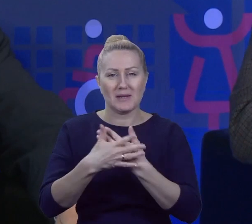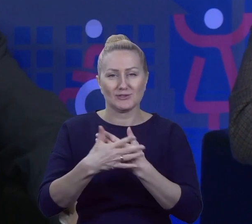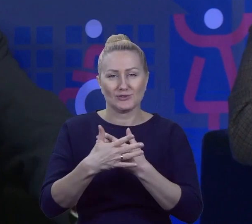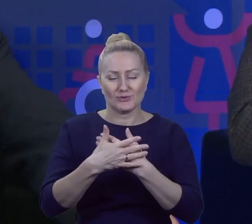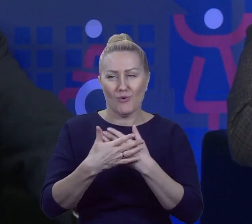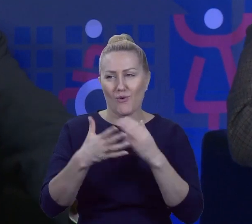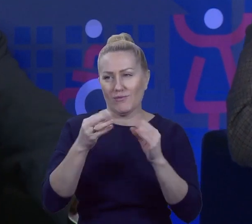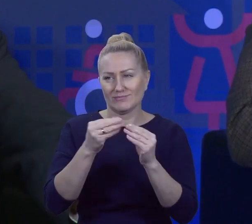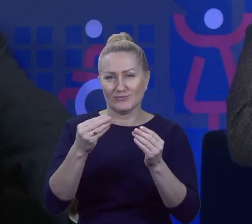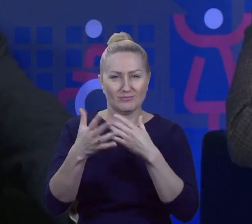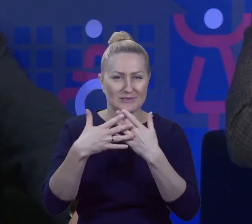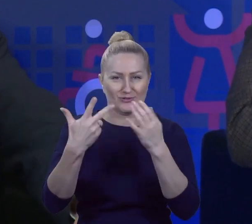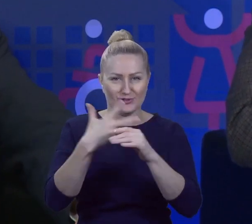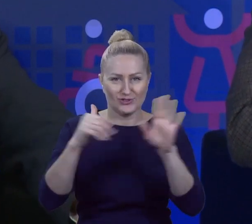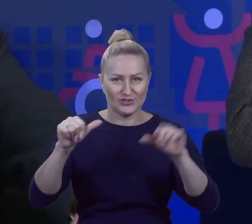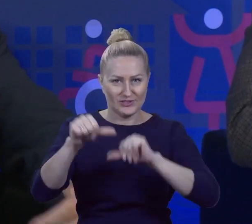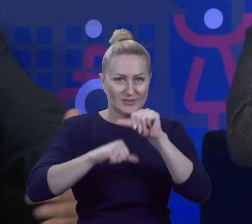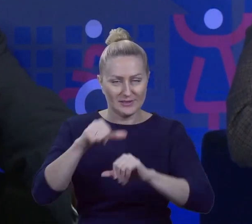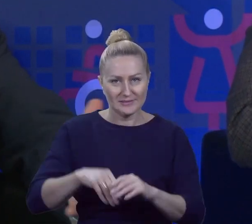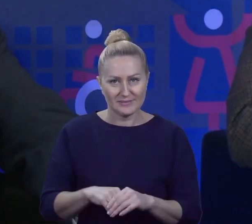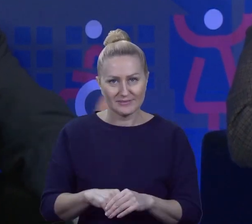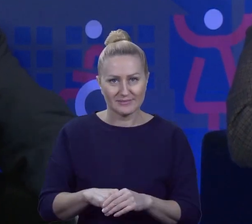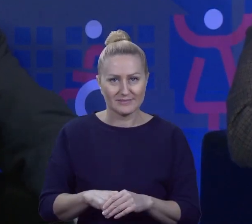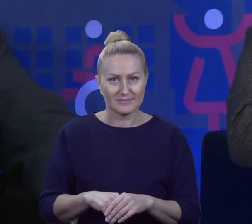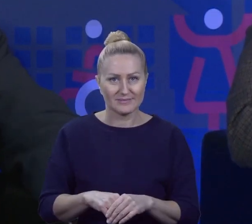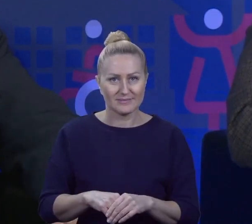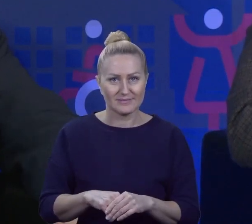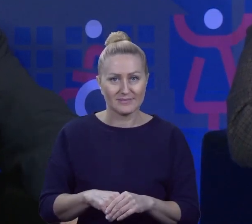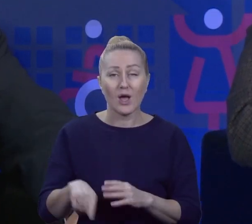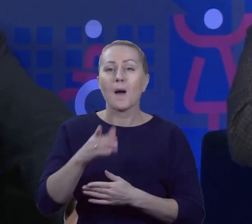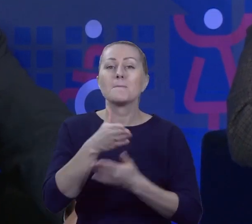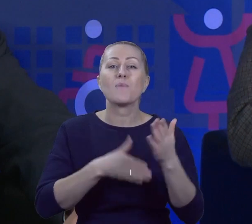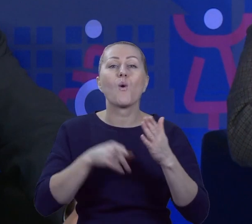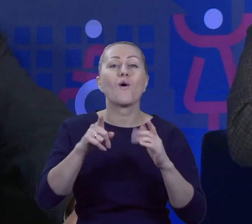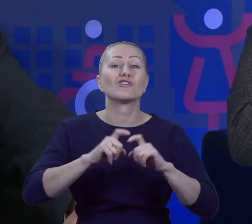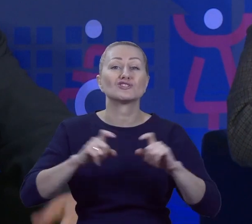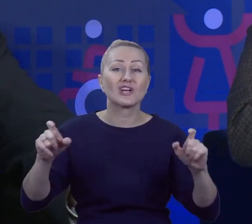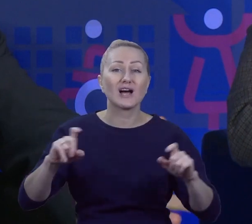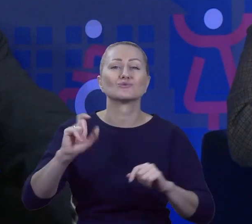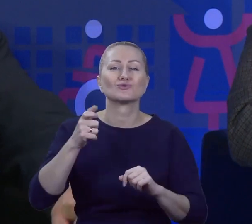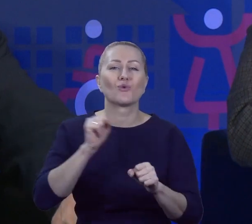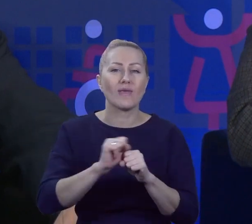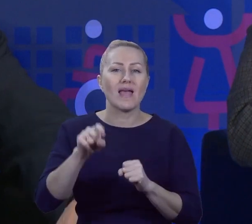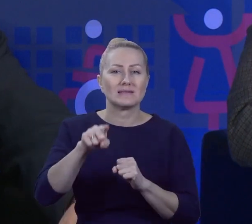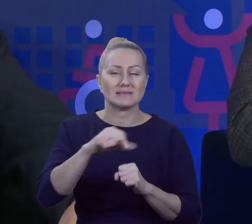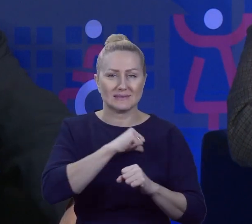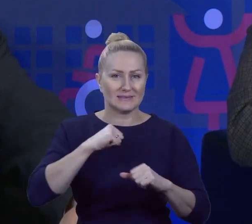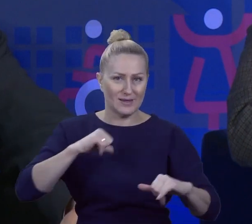to daje prawie 36. Czyli połowę tego czasu, kiedy jest samorząd, no sprawuje